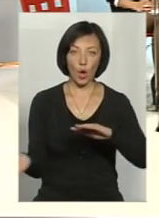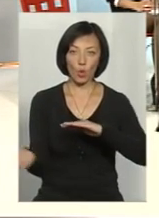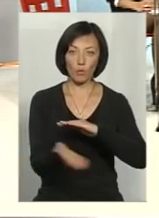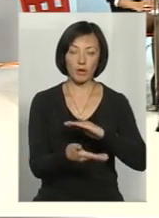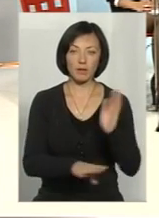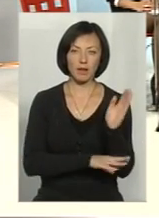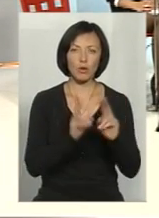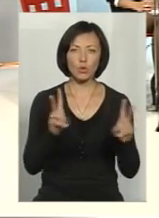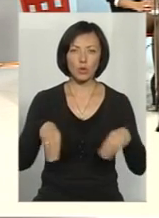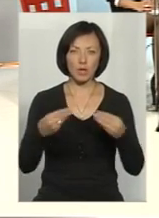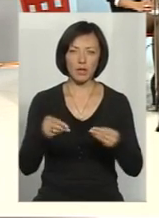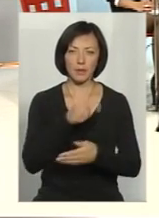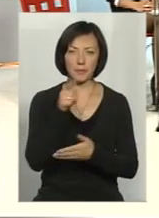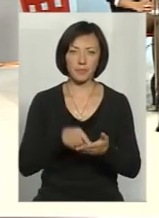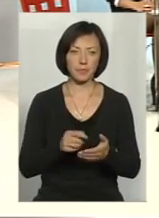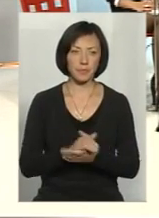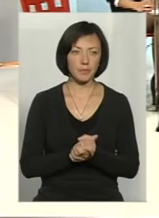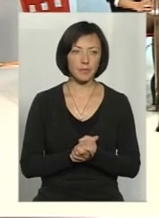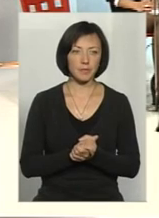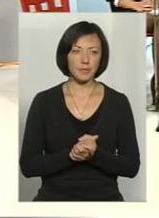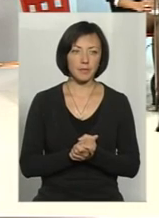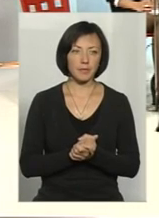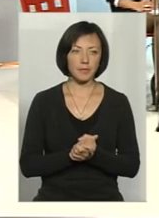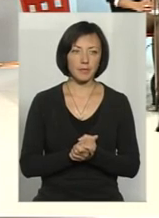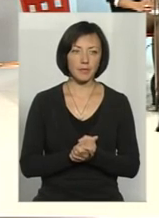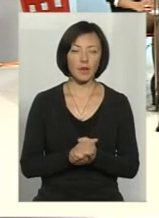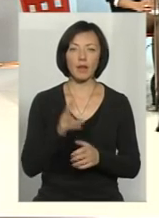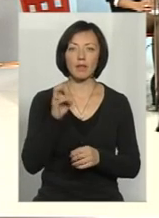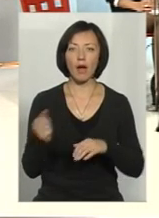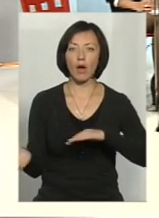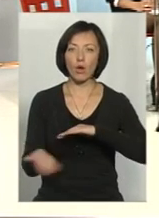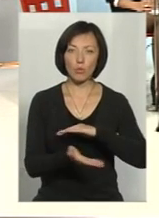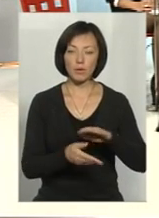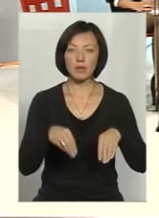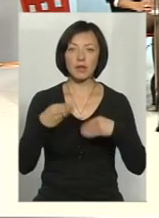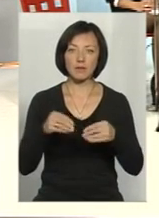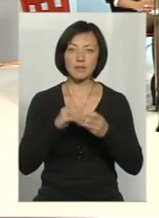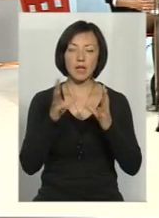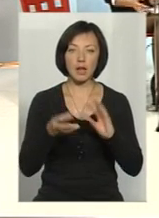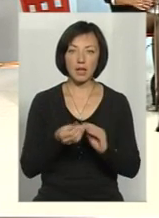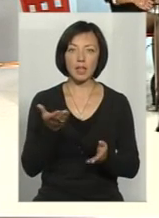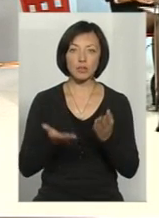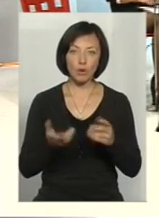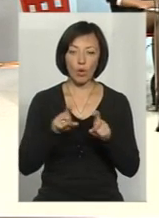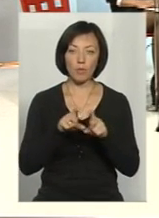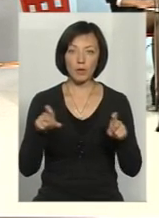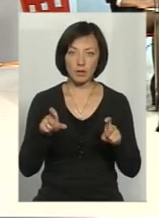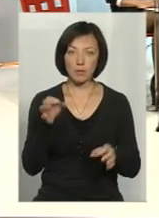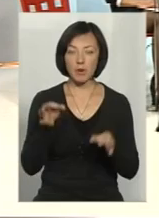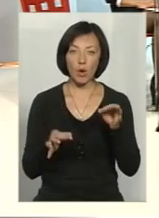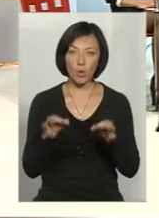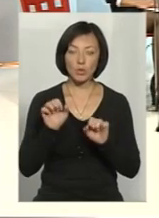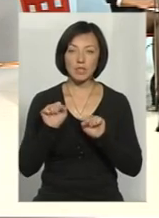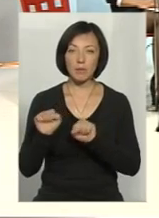Хто це видає? На рубки? Ну, взагалі, якщо це в об'єкті правдозаповідного